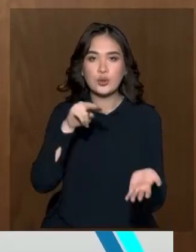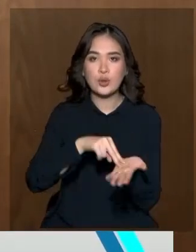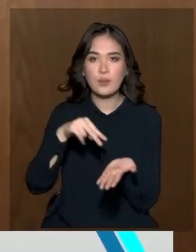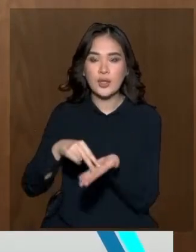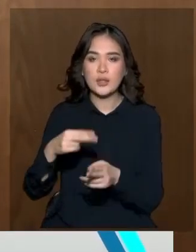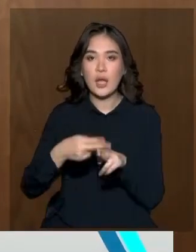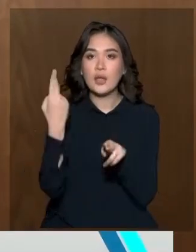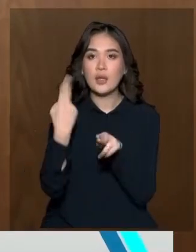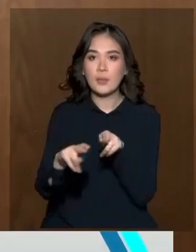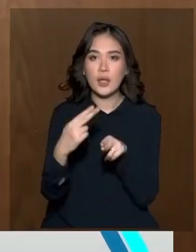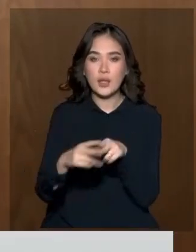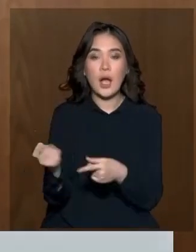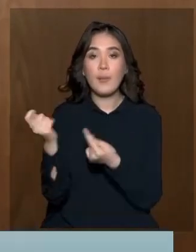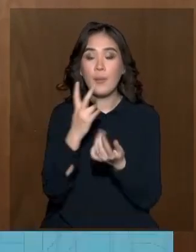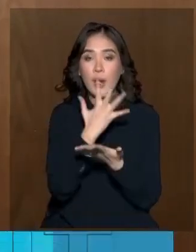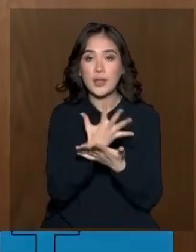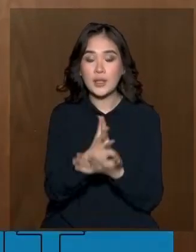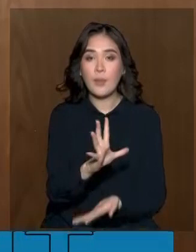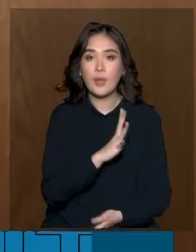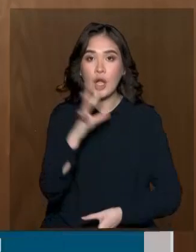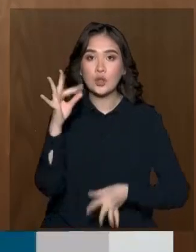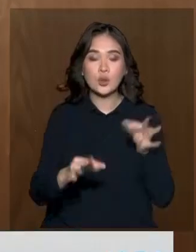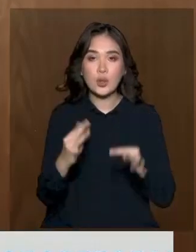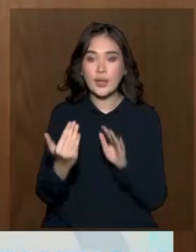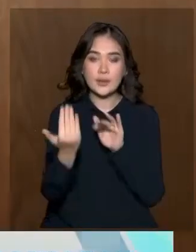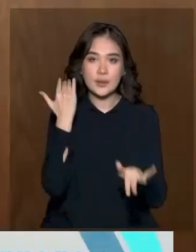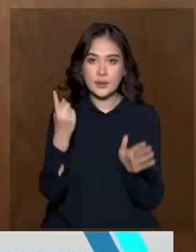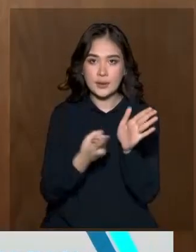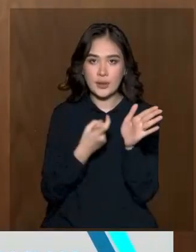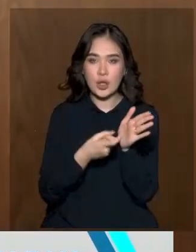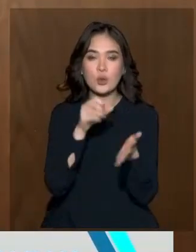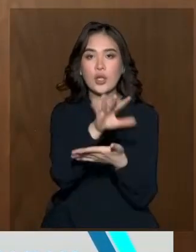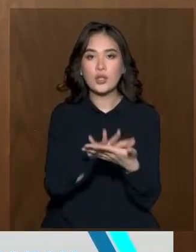зал ал келтіруге әкеп соқты. Сотқа дейінгі тергеу жалға суда.